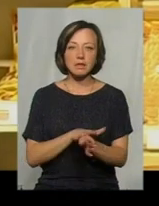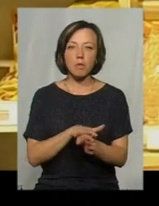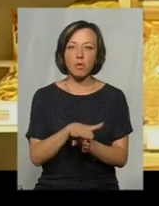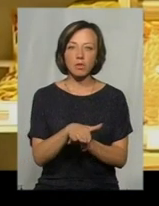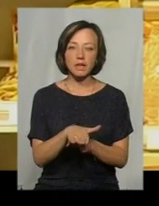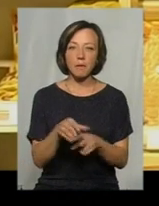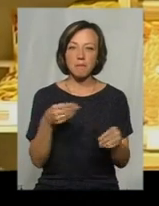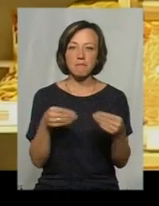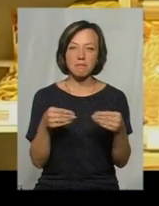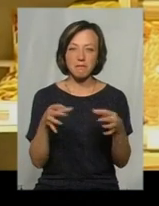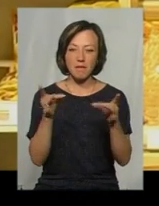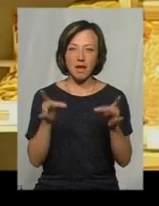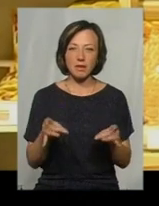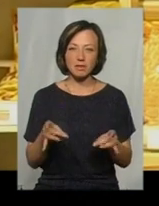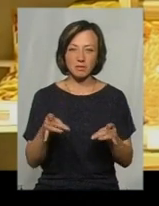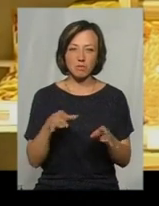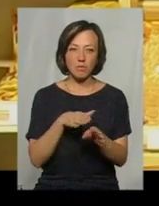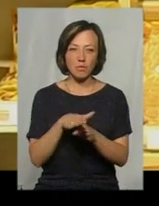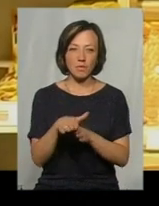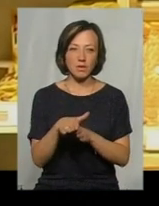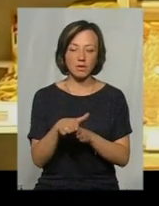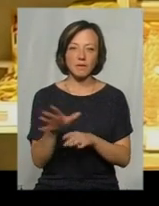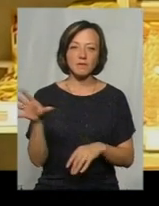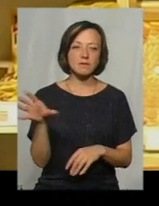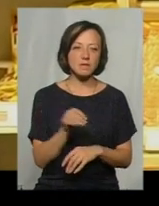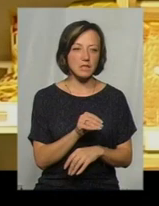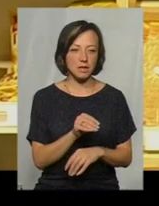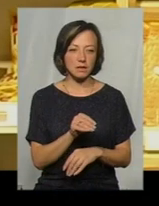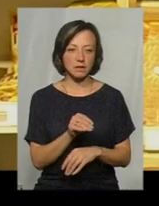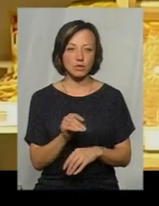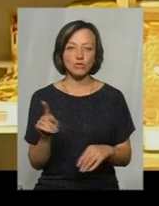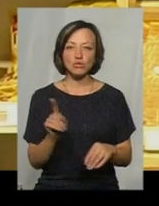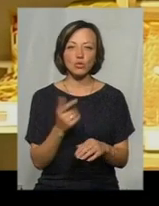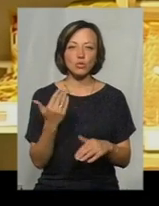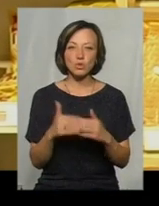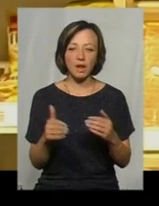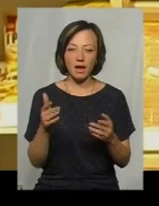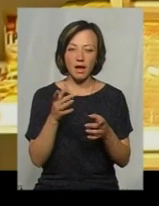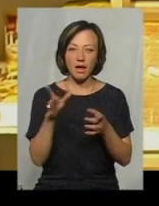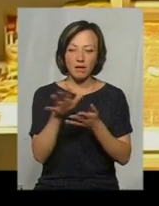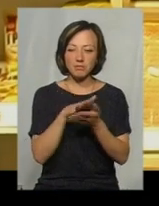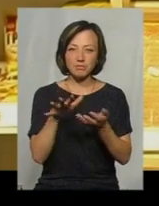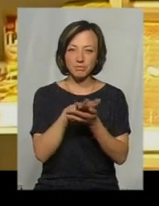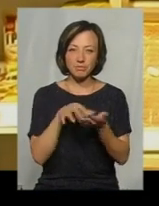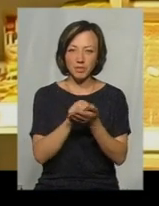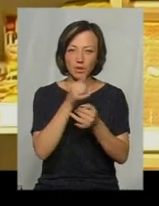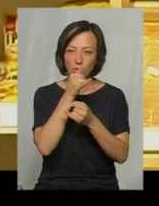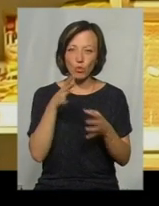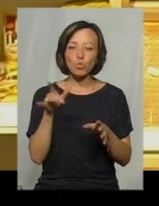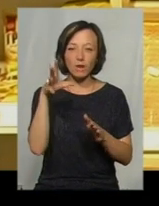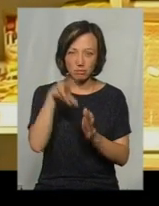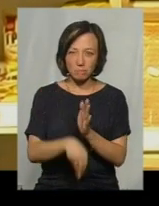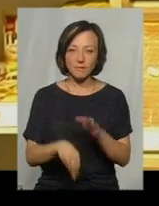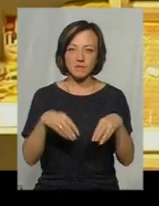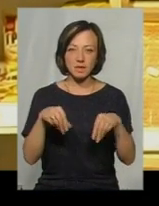Заполонили пластиком, торбинками, все заполонили, що воно вже і не гниє, і нічого, а воно все куди йде, в